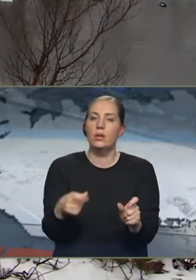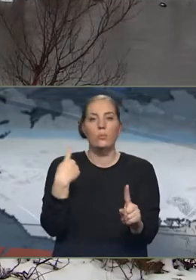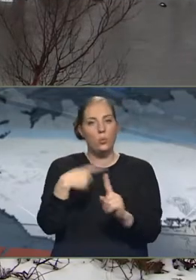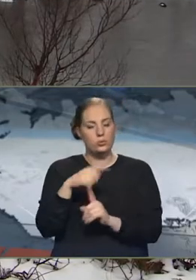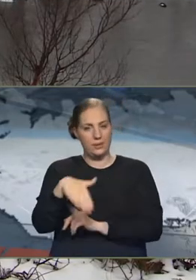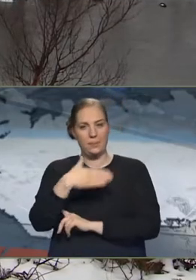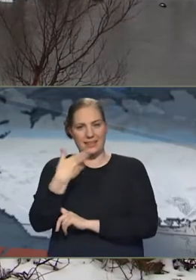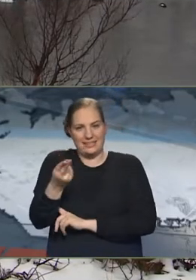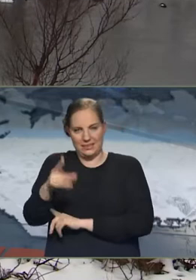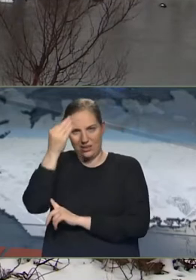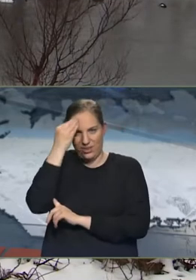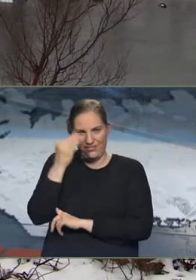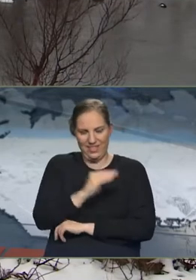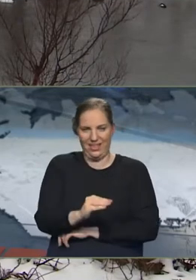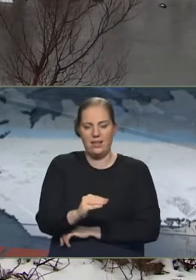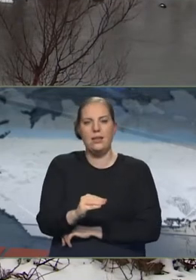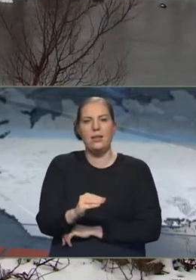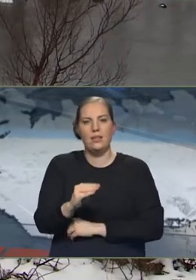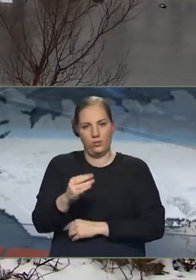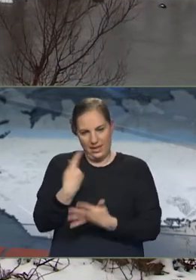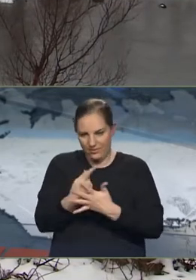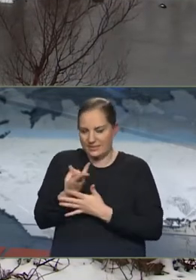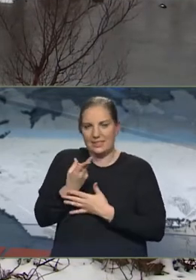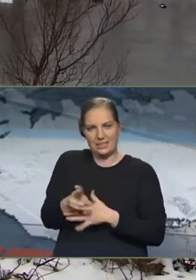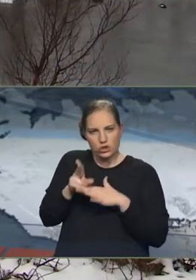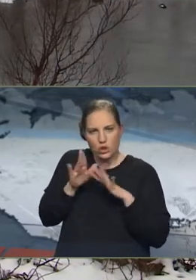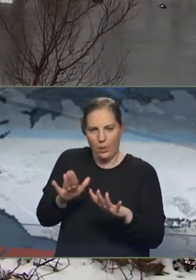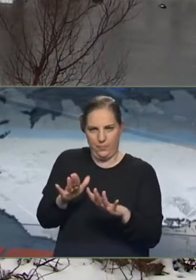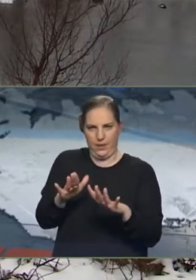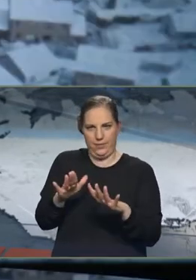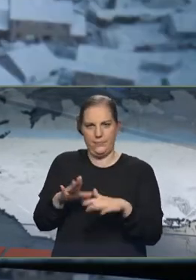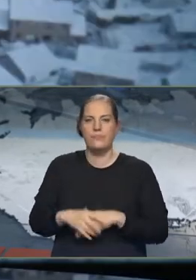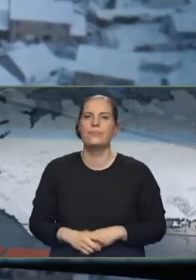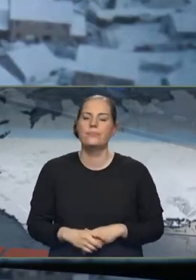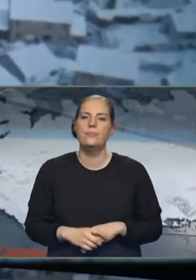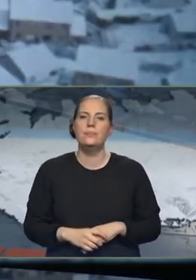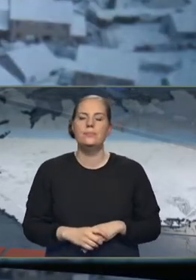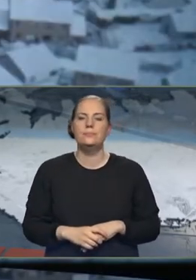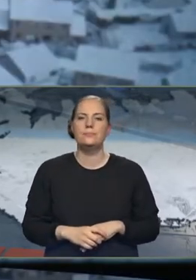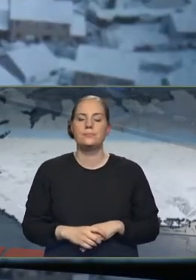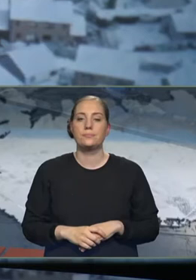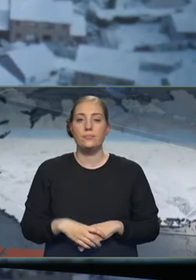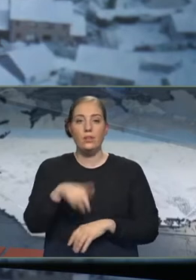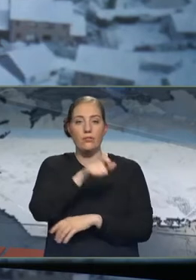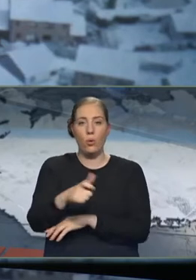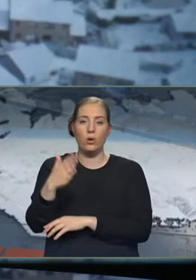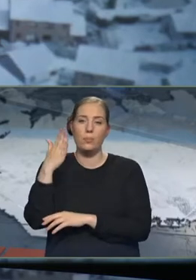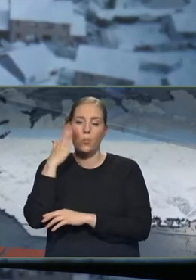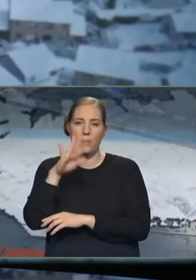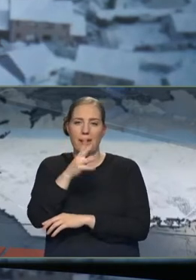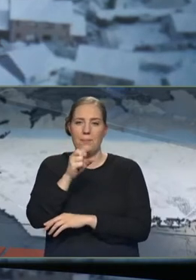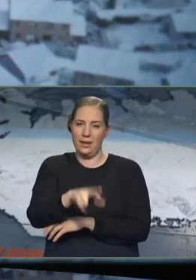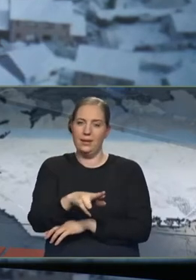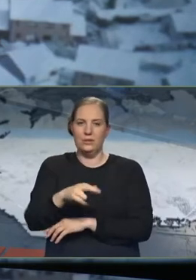því að þá höfum við tækifæri til þess að hemmja þetta strax og minkast lýsið. Íbúar í þorpunum Breymar í